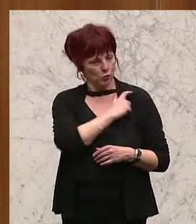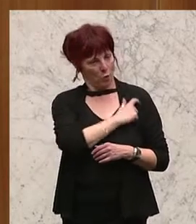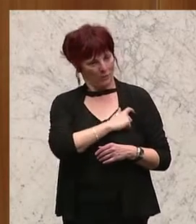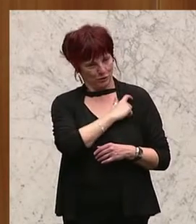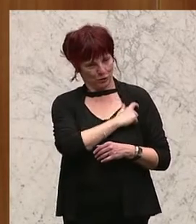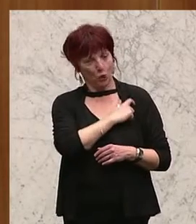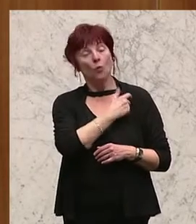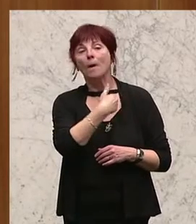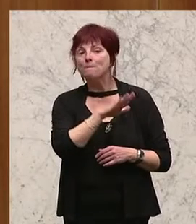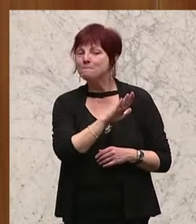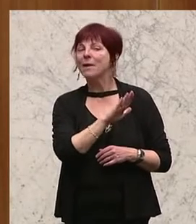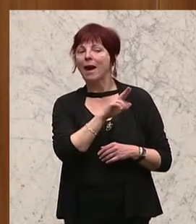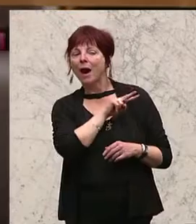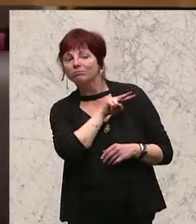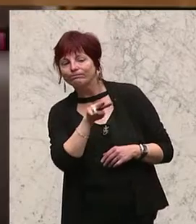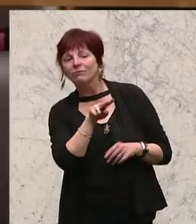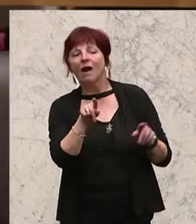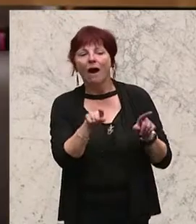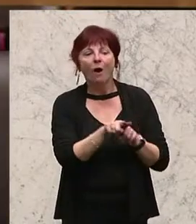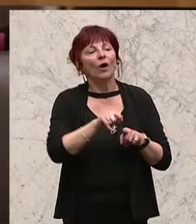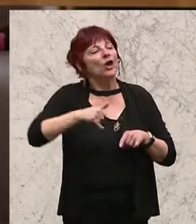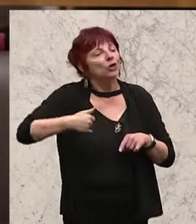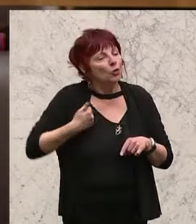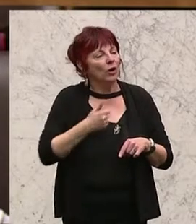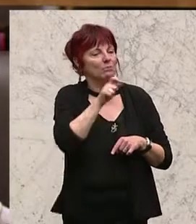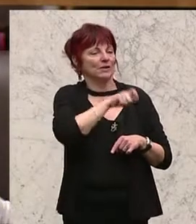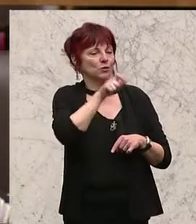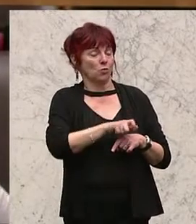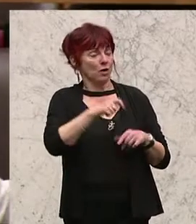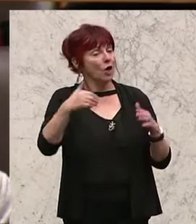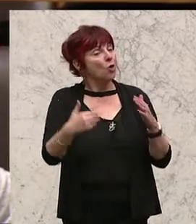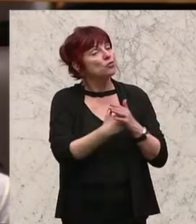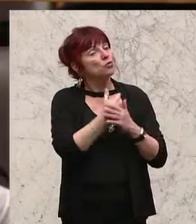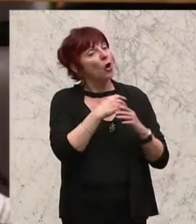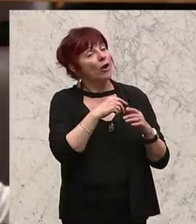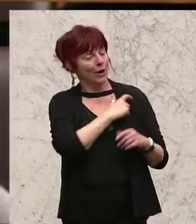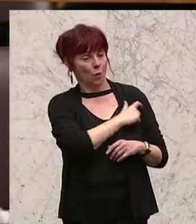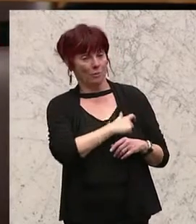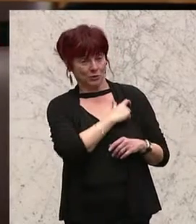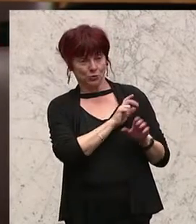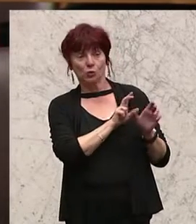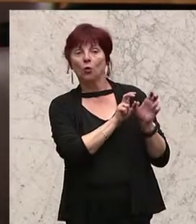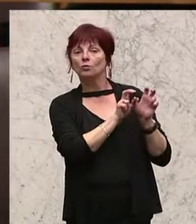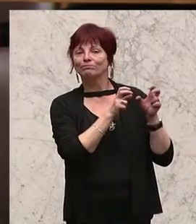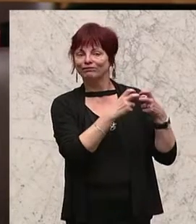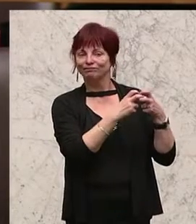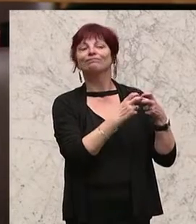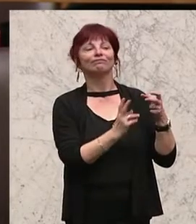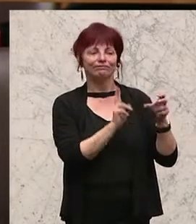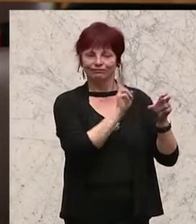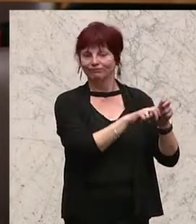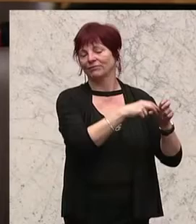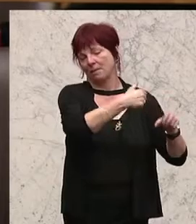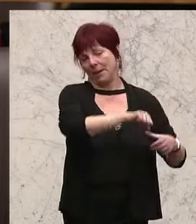und diese sind auch in der neuen Pensionskommission ganz besonders berücksichtigt. Ich